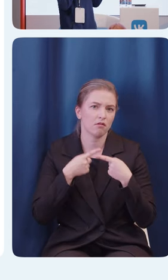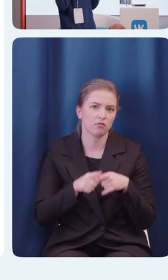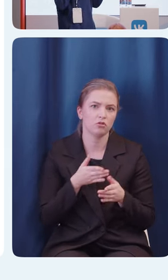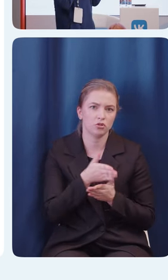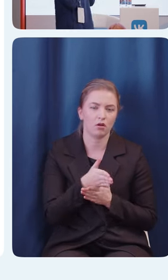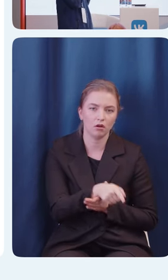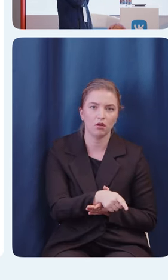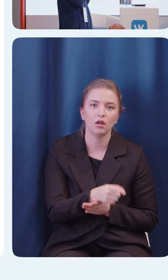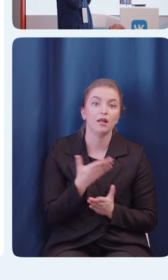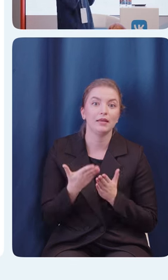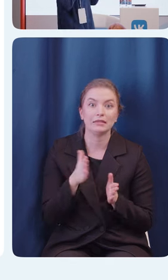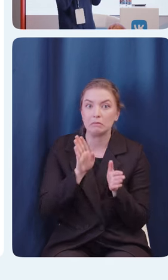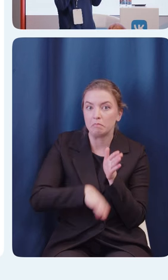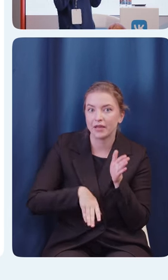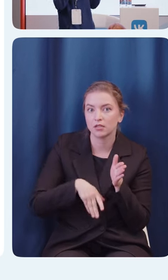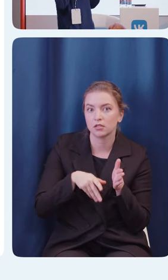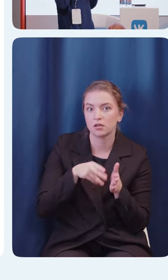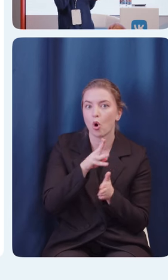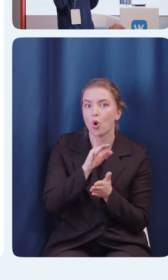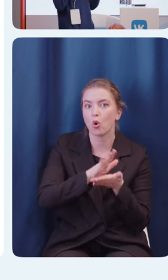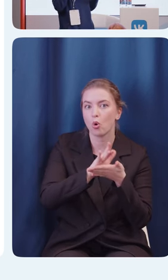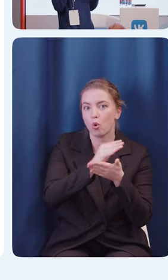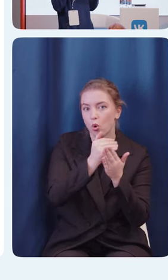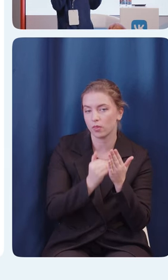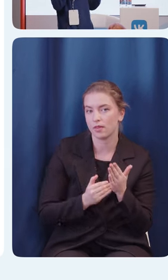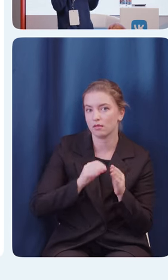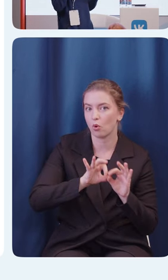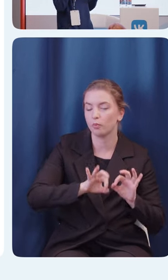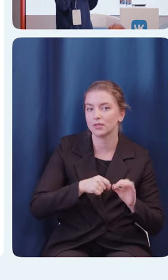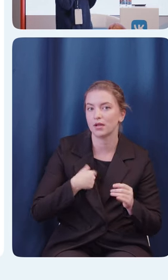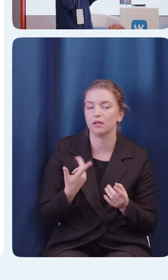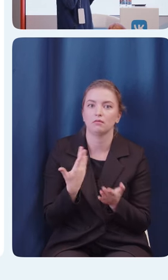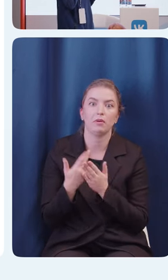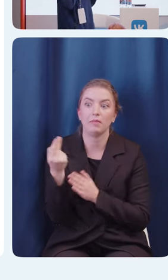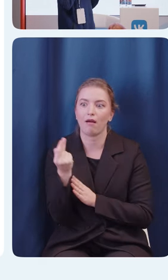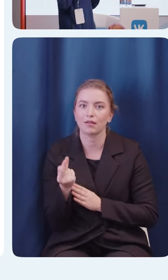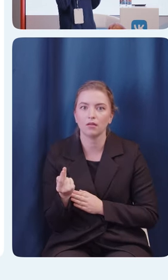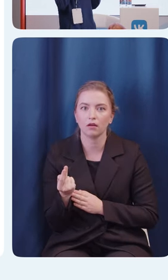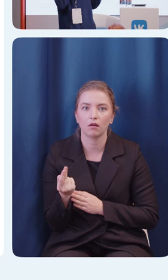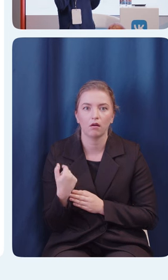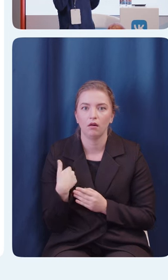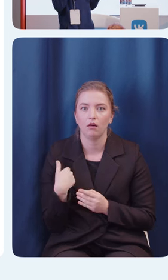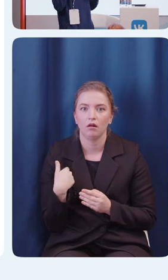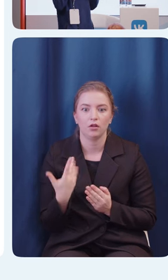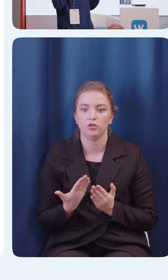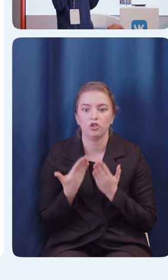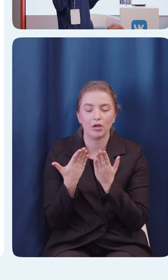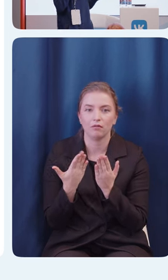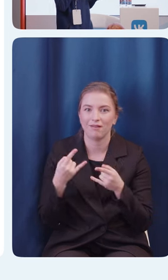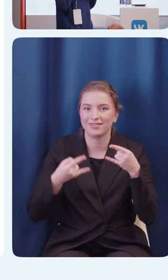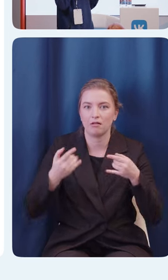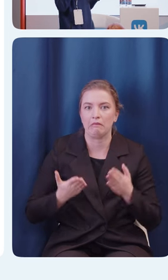Иначе, если не указать, то вьюшка, если это, например, картинка, image view, она просто может не прочитаться